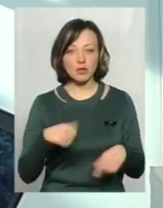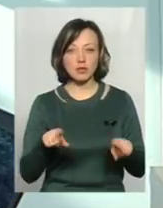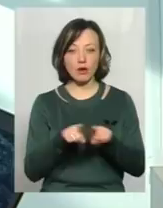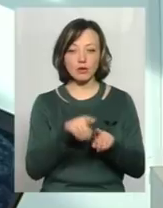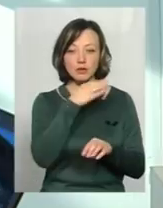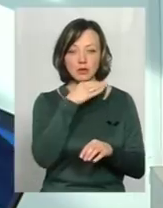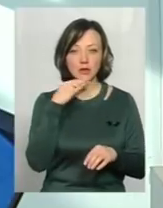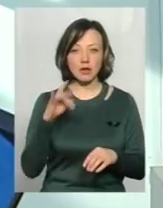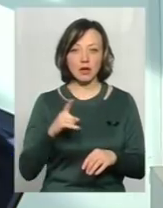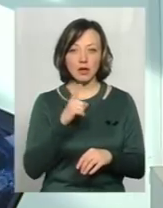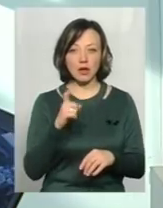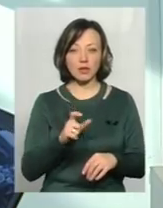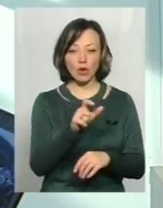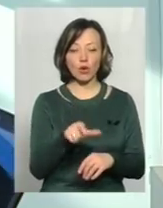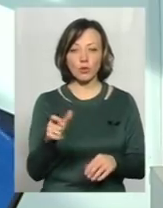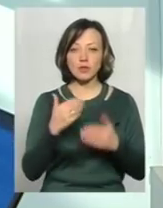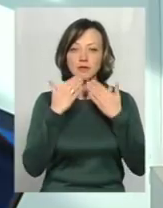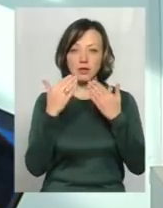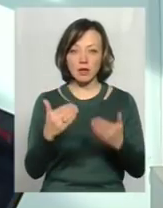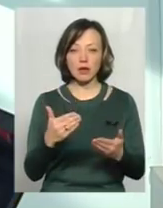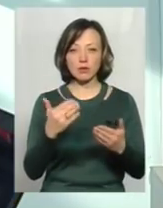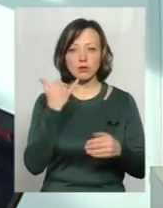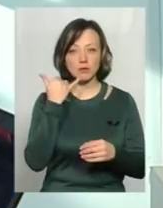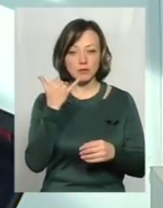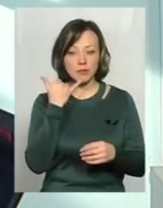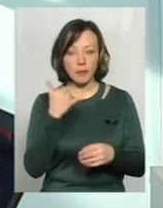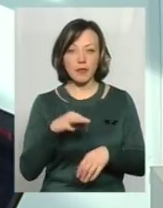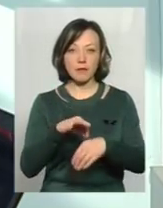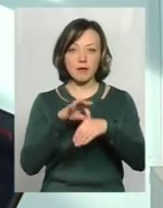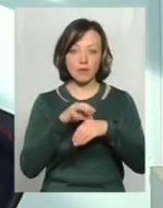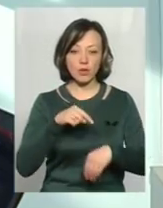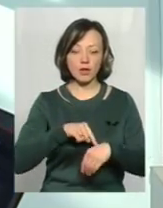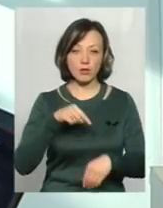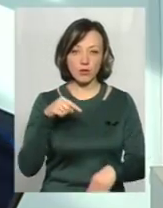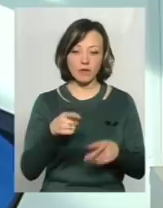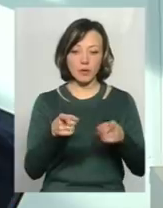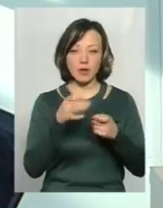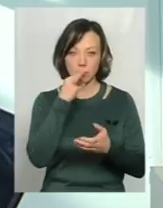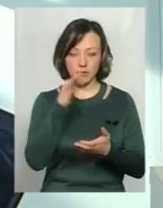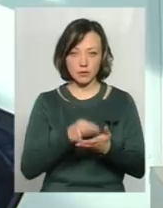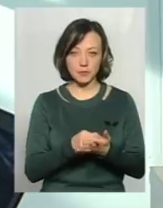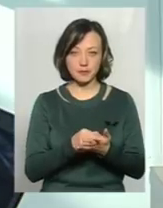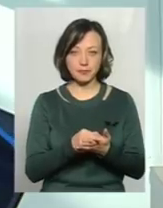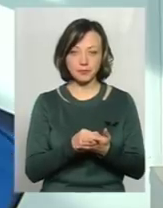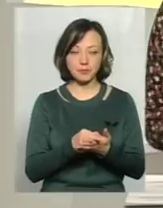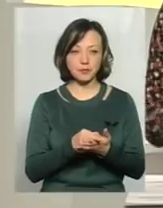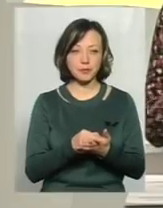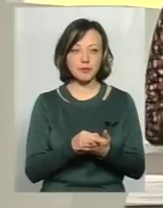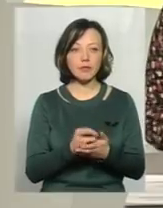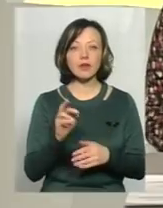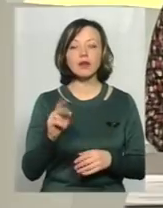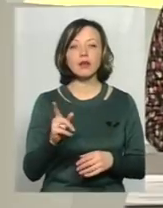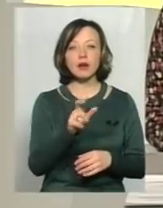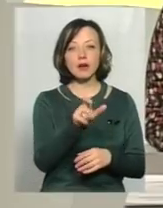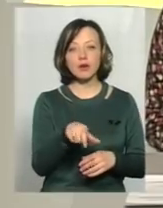неодноразово люди звертаються на гарячу лінію, приходять до нас, ми реагуємо і притягнемо до відповідальності. Як подоля нам реагувати, ми